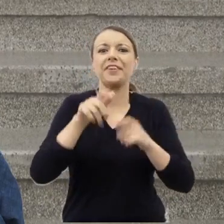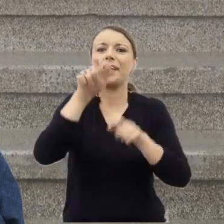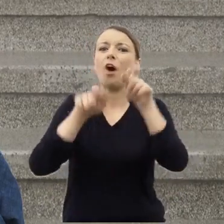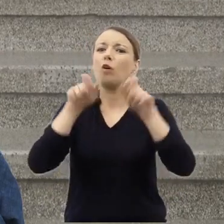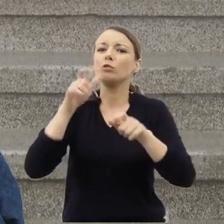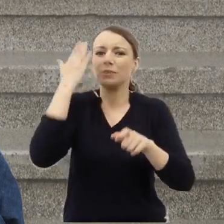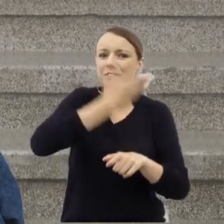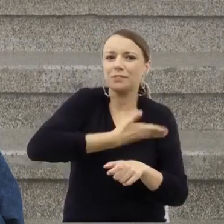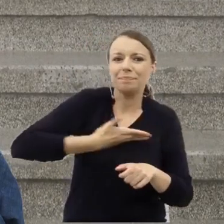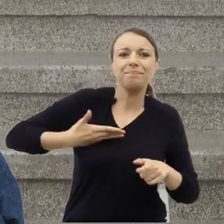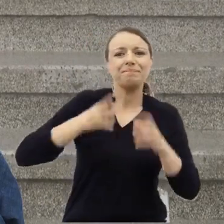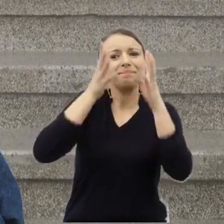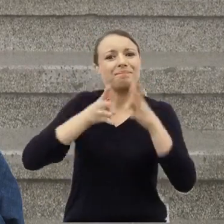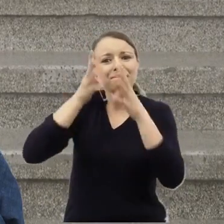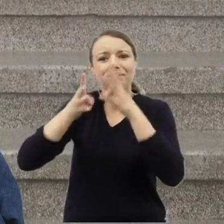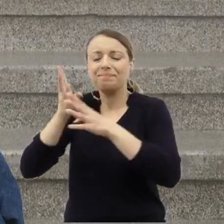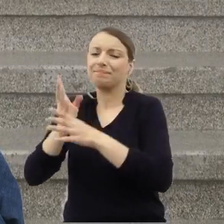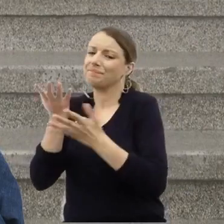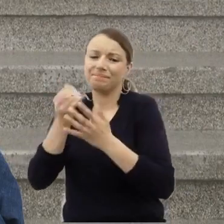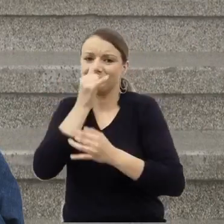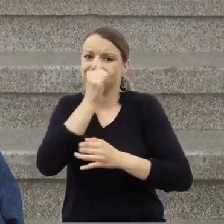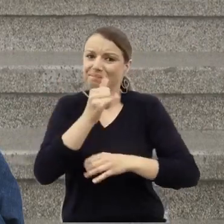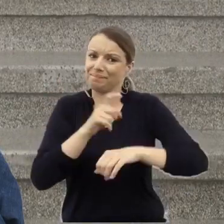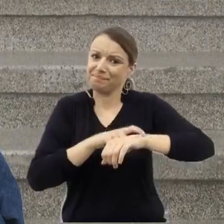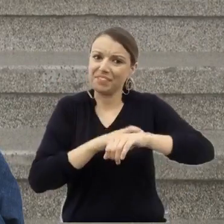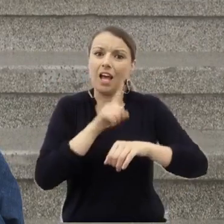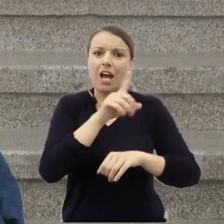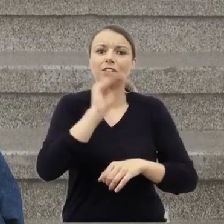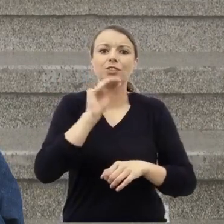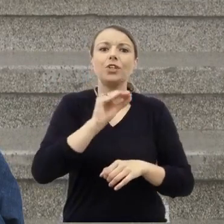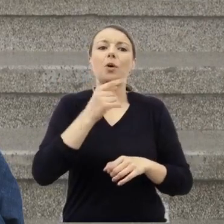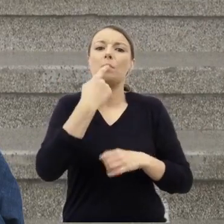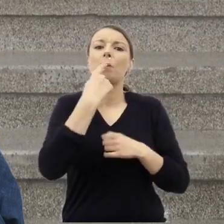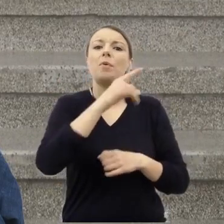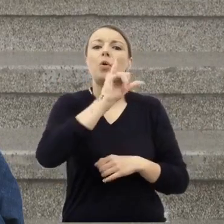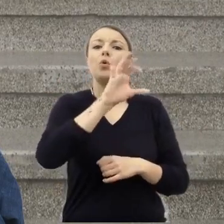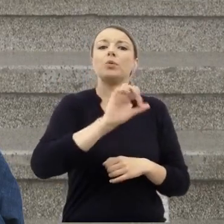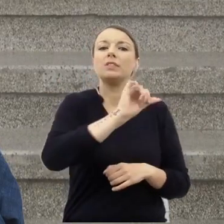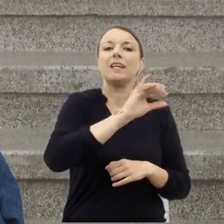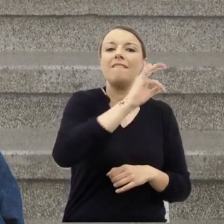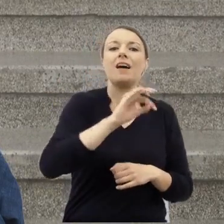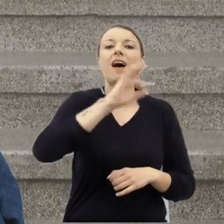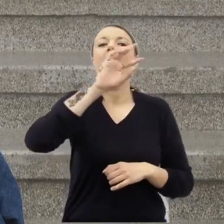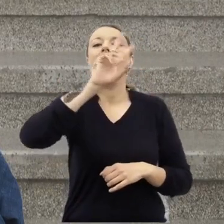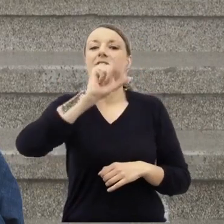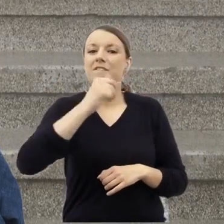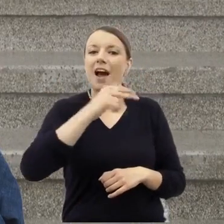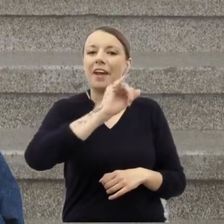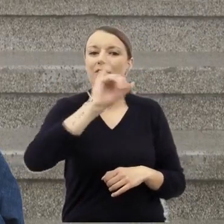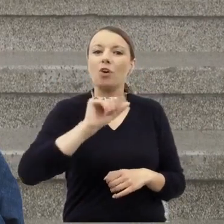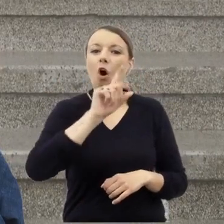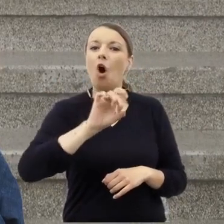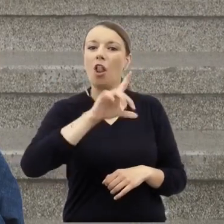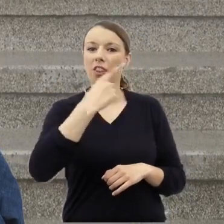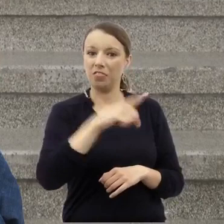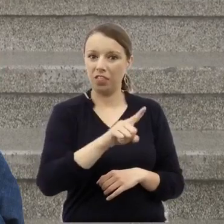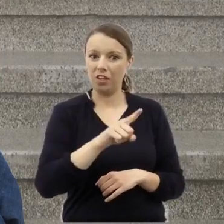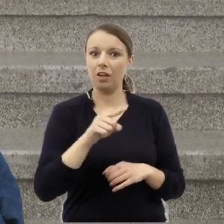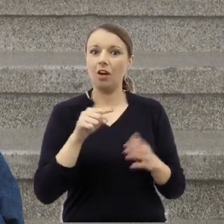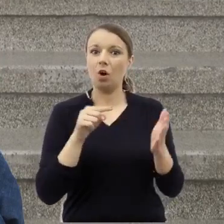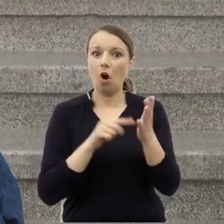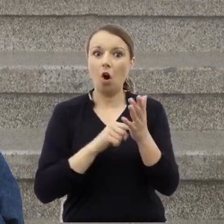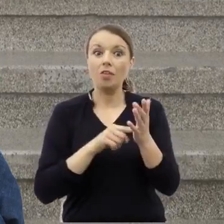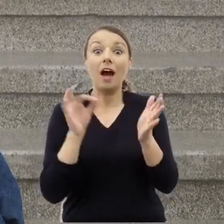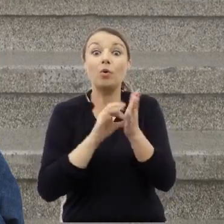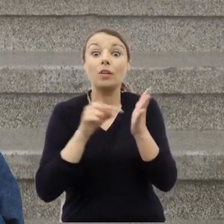jeszcze o Józefie Feingoldzie, z którym jestem bardzo związana. Józef Feingold tego dnia przyjechał do Kielc